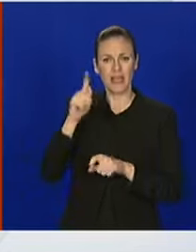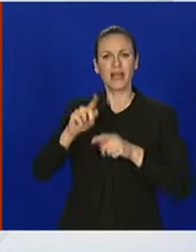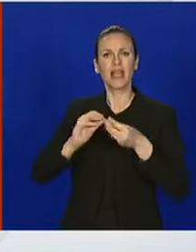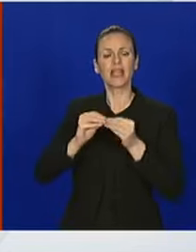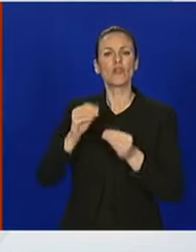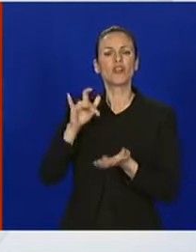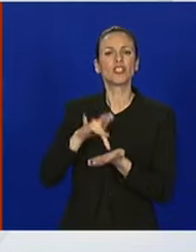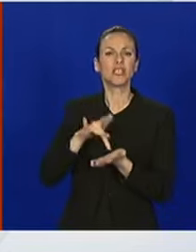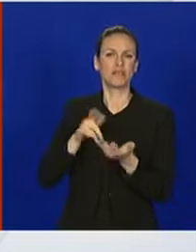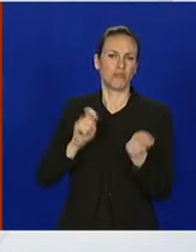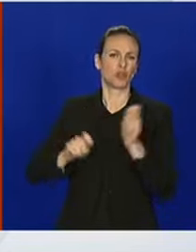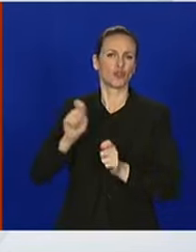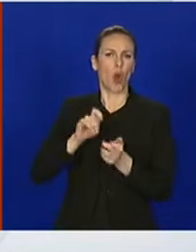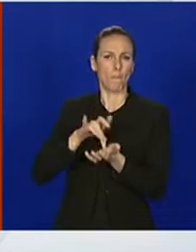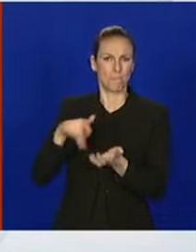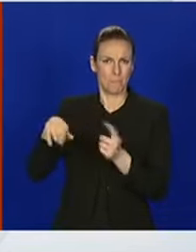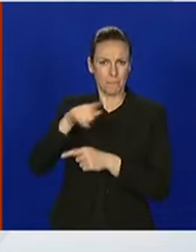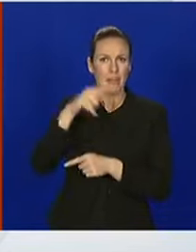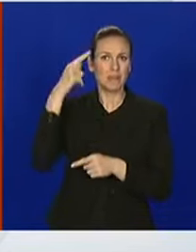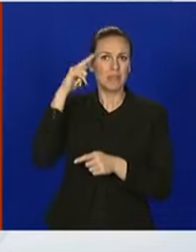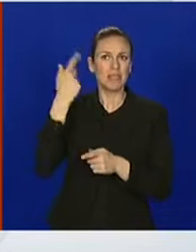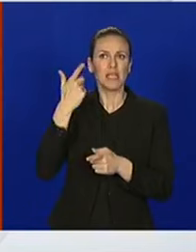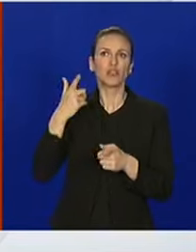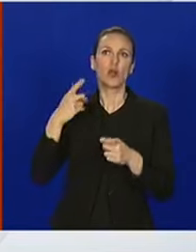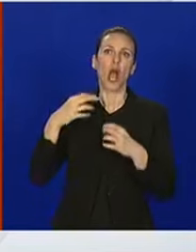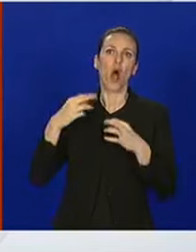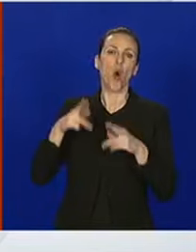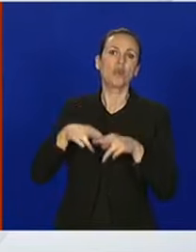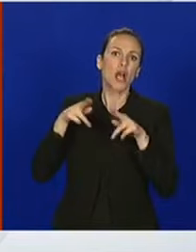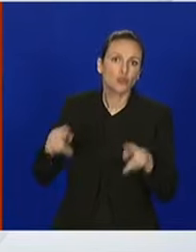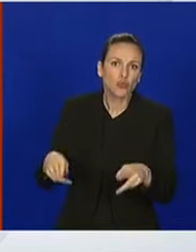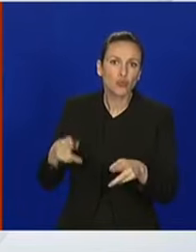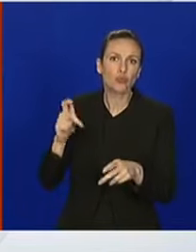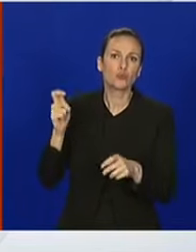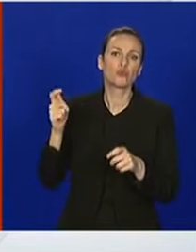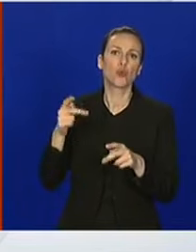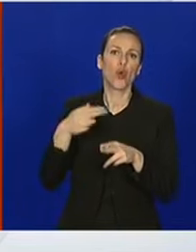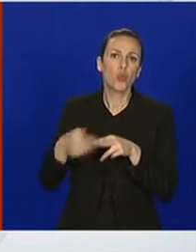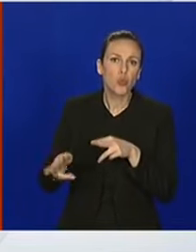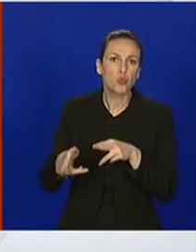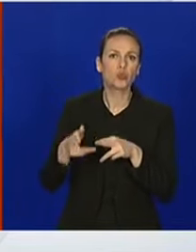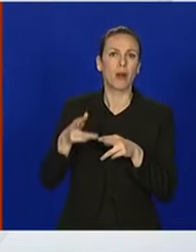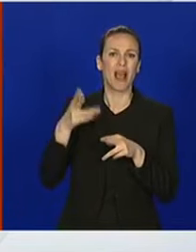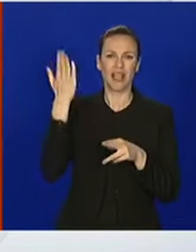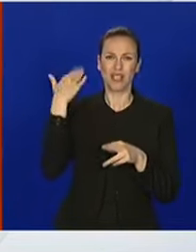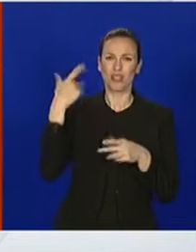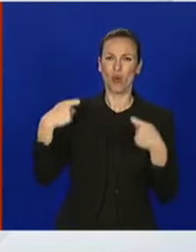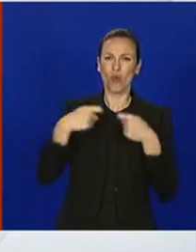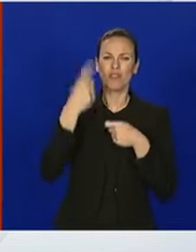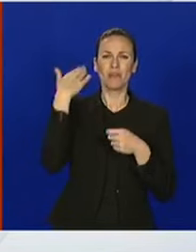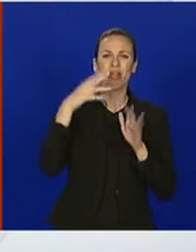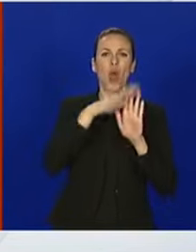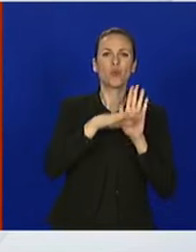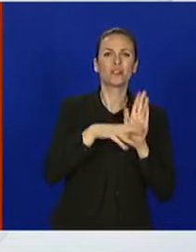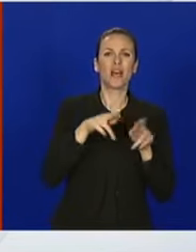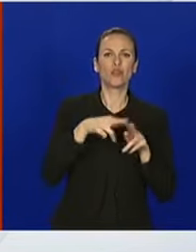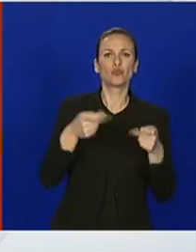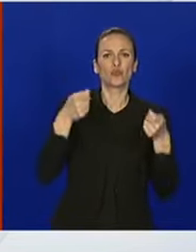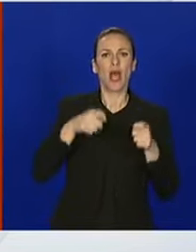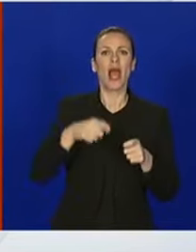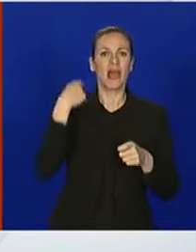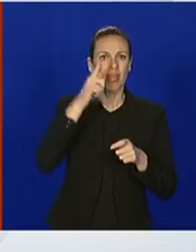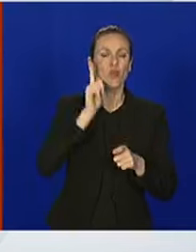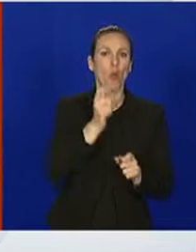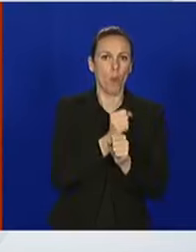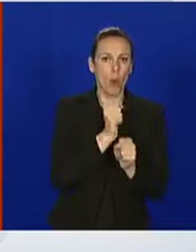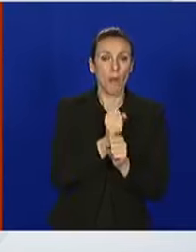centri razmatraju neke pravne korake u tom smislu, vezano za priješnje odluke Ustavnog suda, da li vas to brine. I drugo pitanje je da li